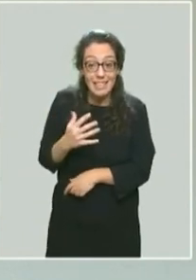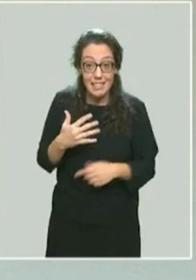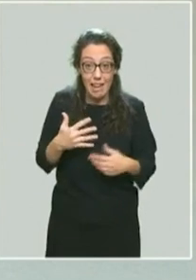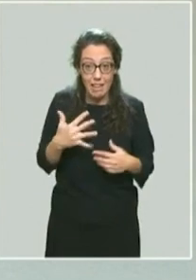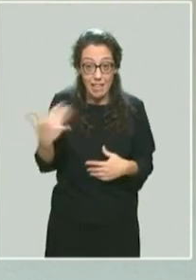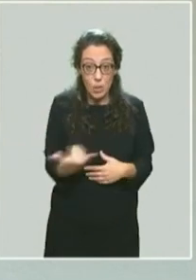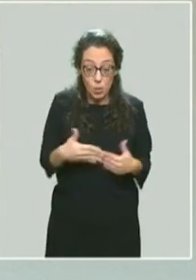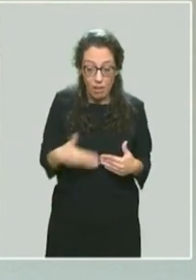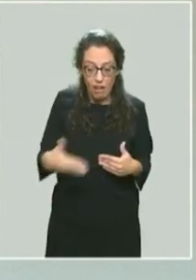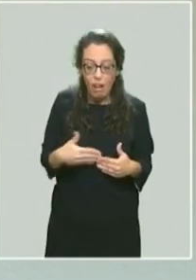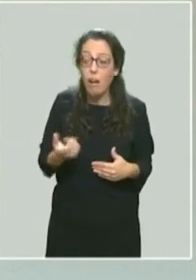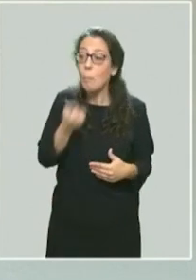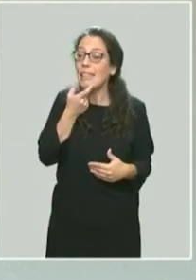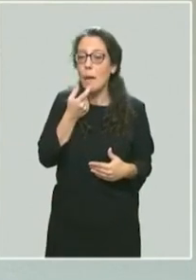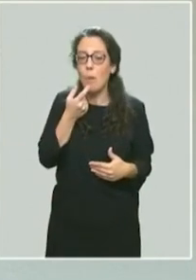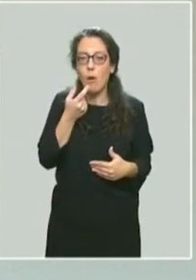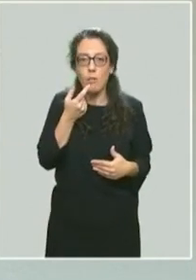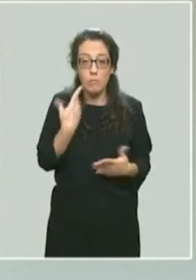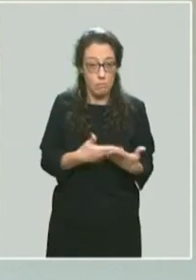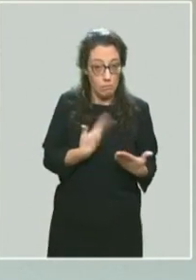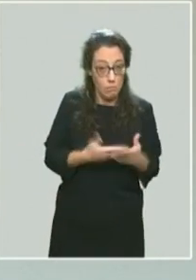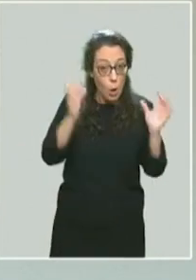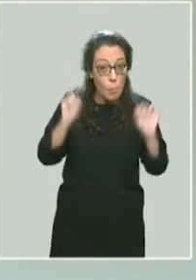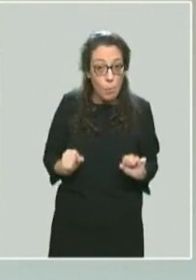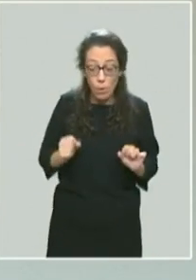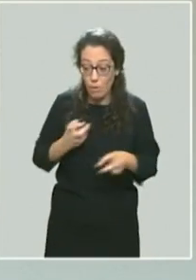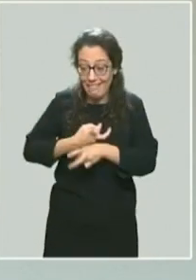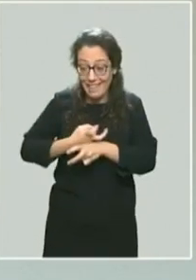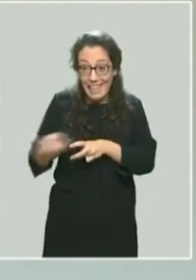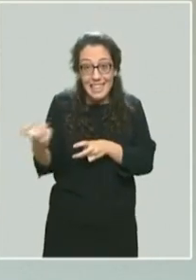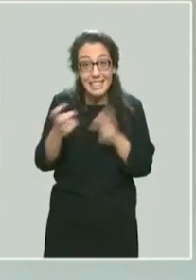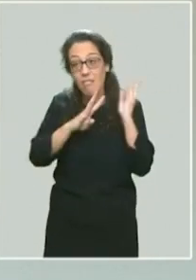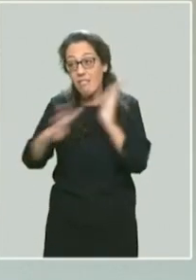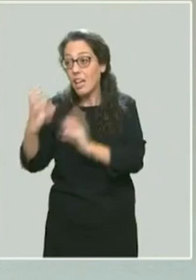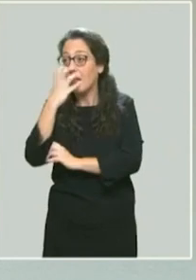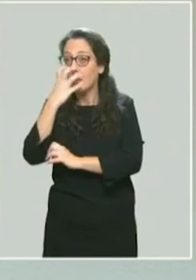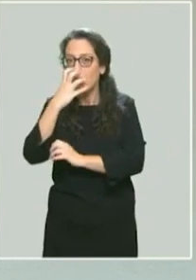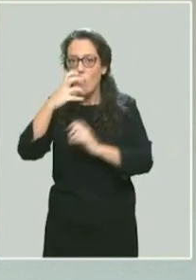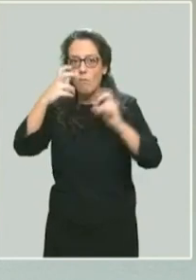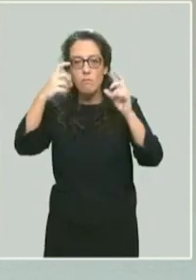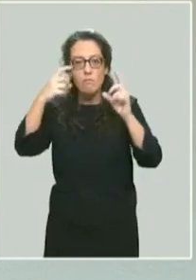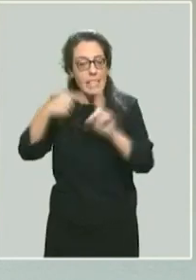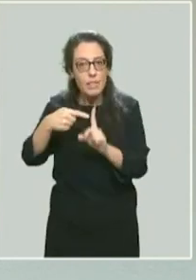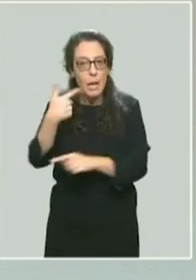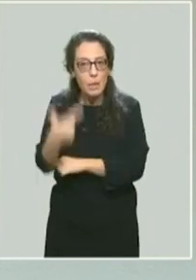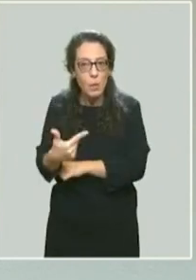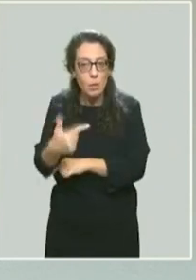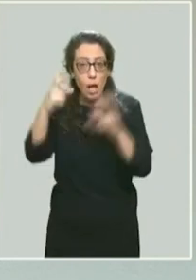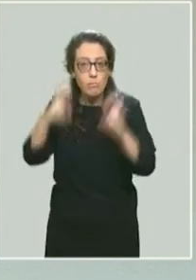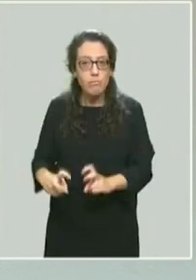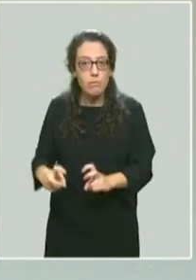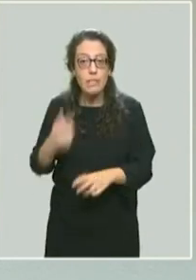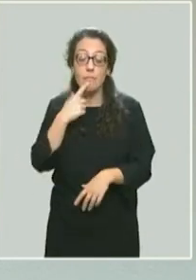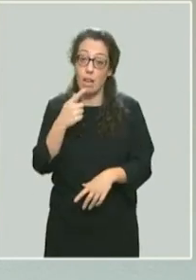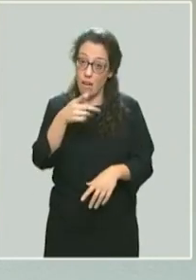les études cliniques montrent qu'il peut réduire par deux le risque d'être hospitalisé. Et je tiens à le dire là aussi, la France sera le